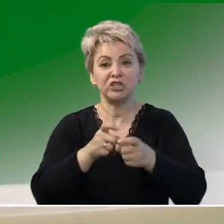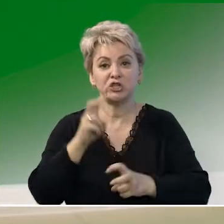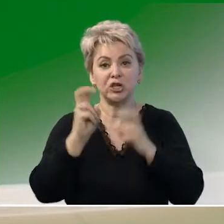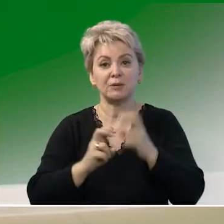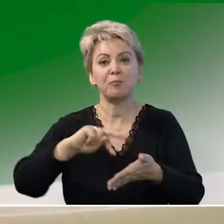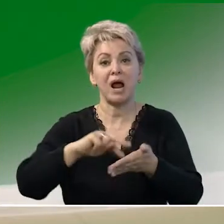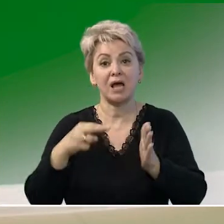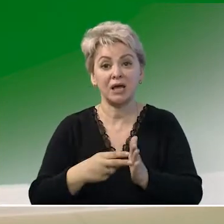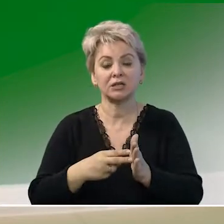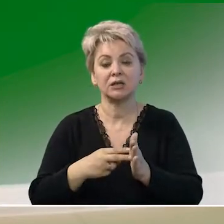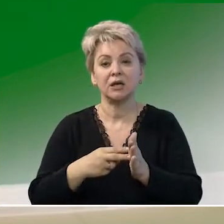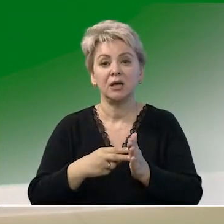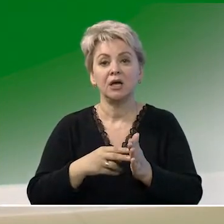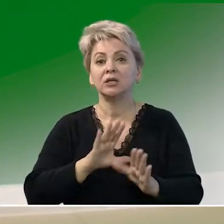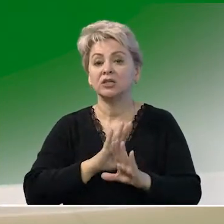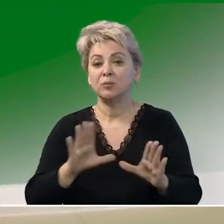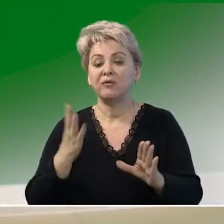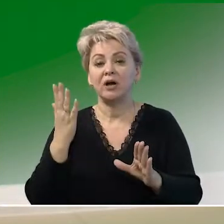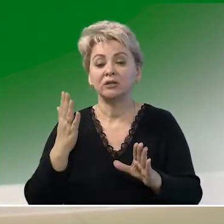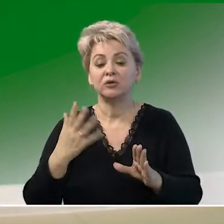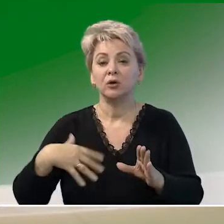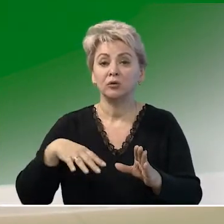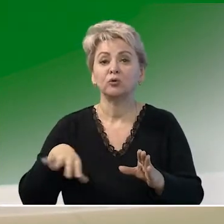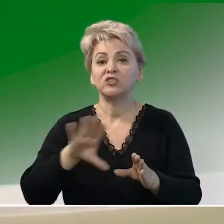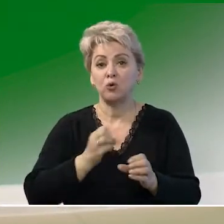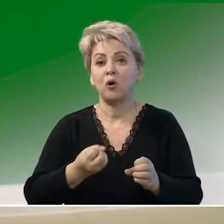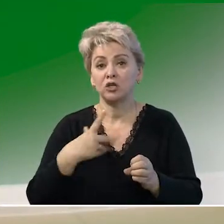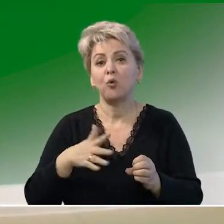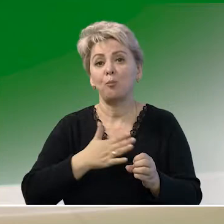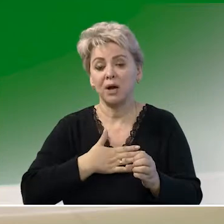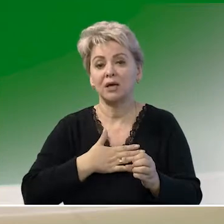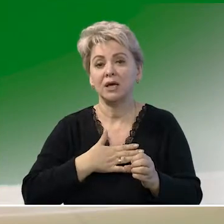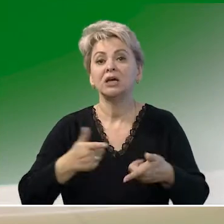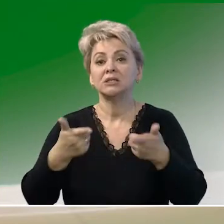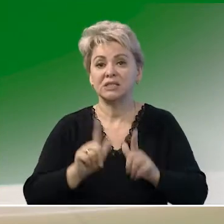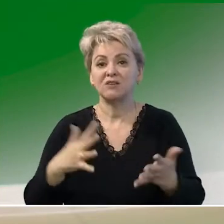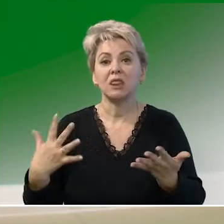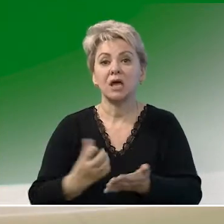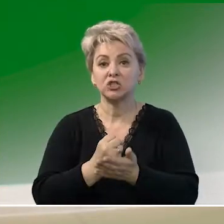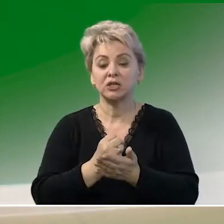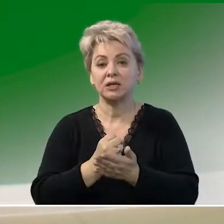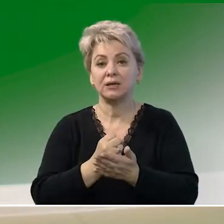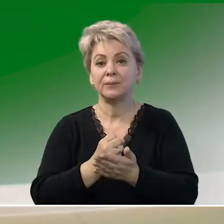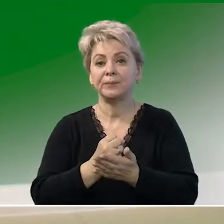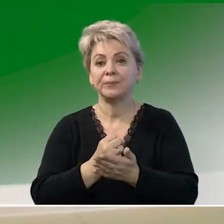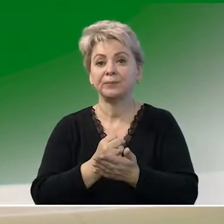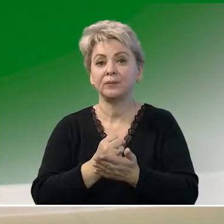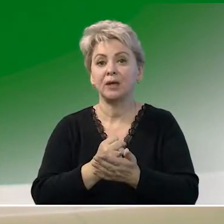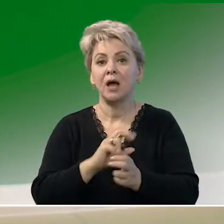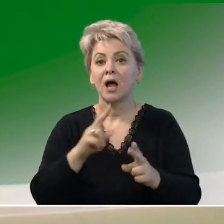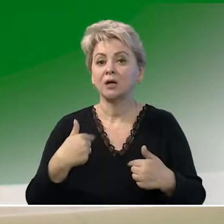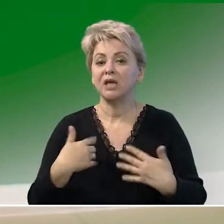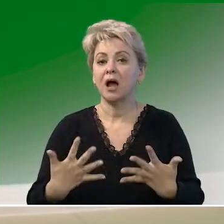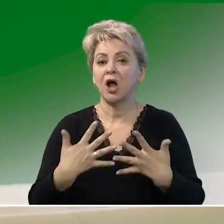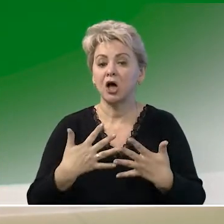предприятия в проект. Но не бывает куда без добра. Мы действительно нашли, как